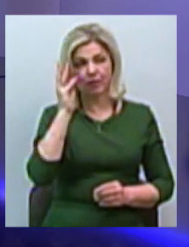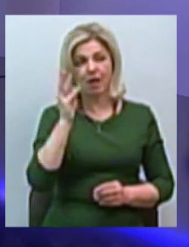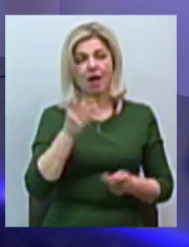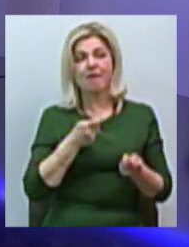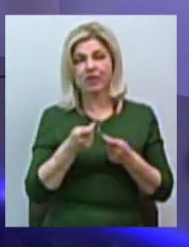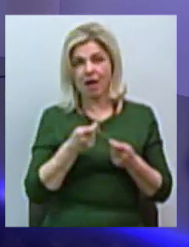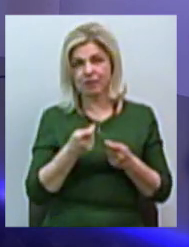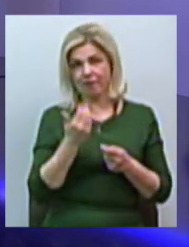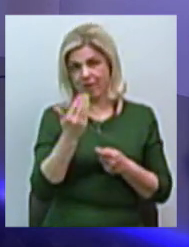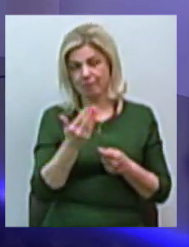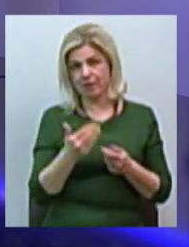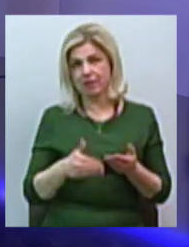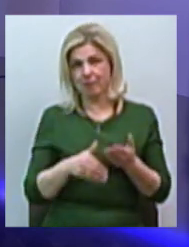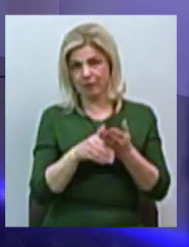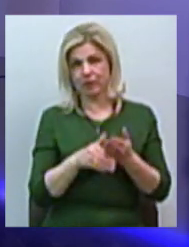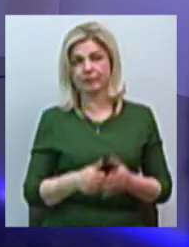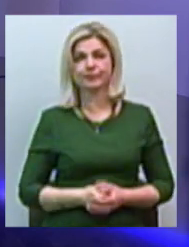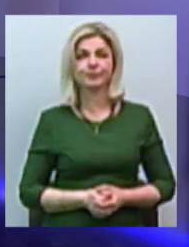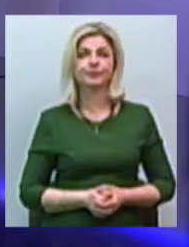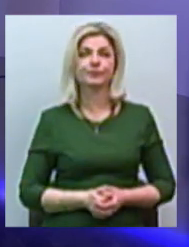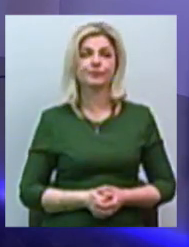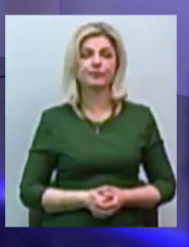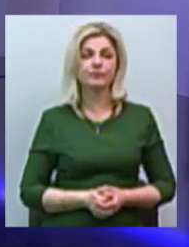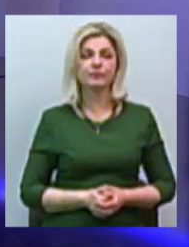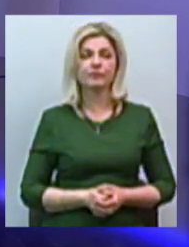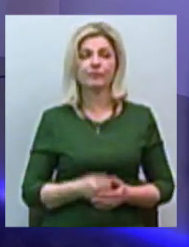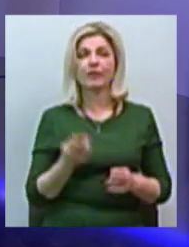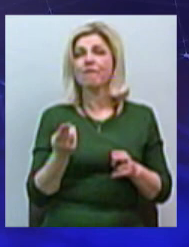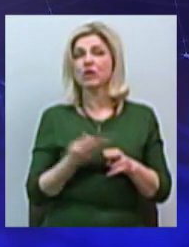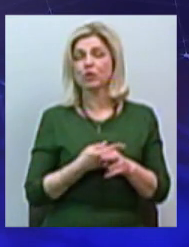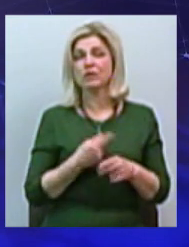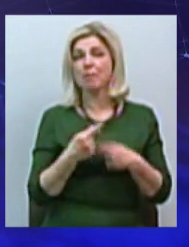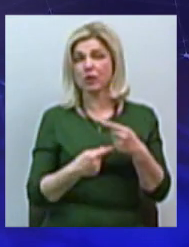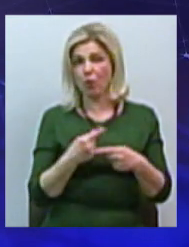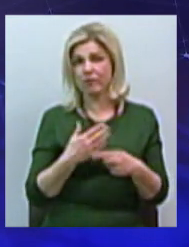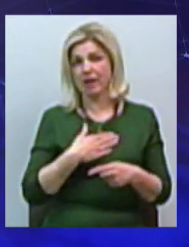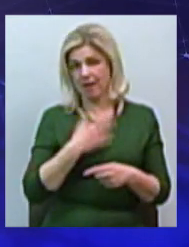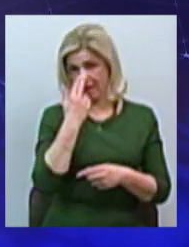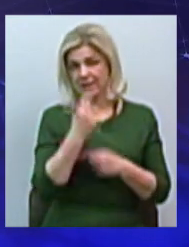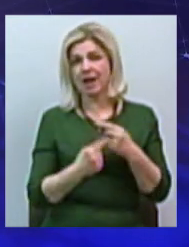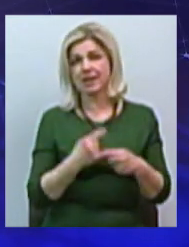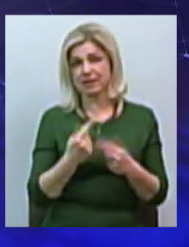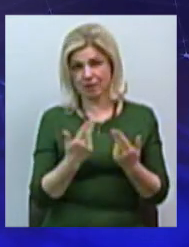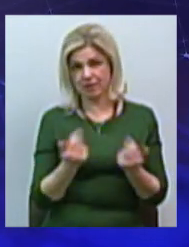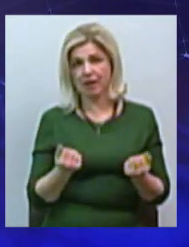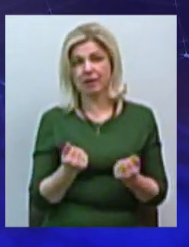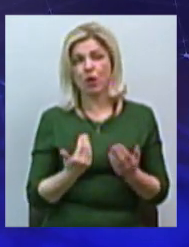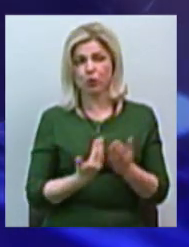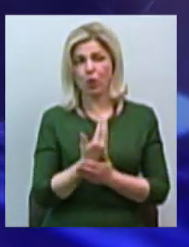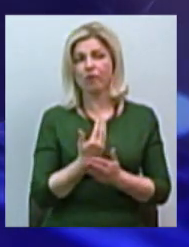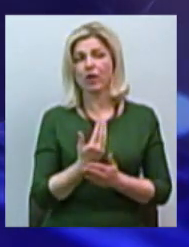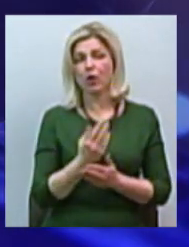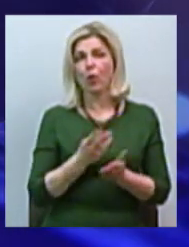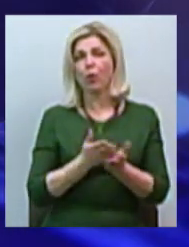виплинула. Ну, це вже наша традиція. Наги курси…